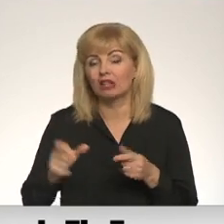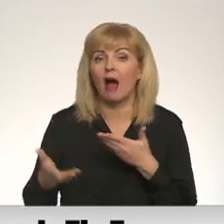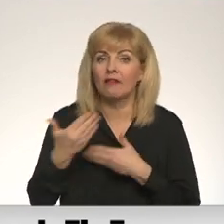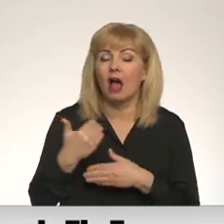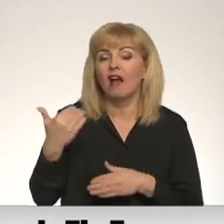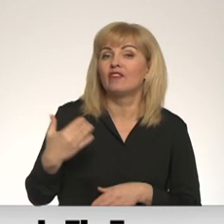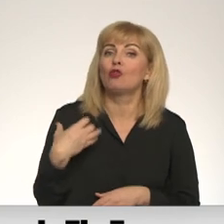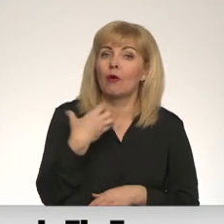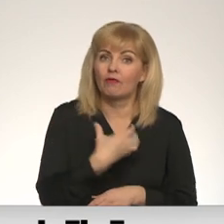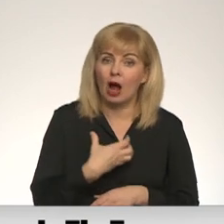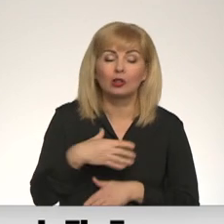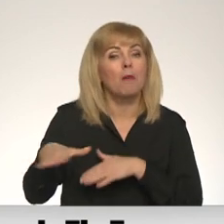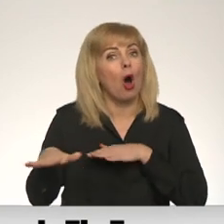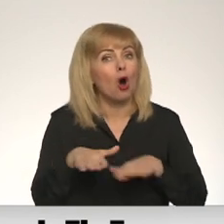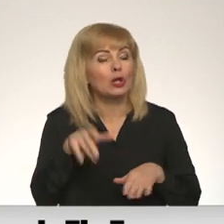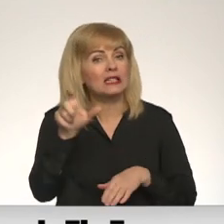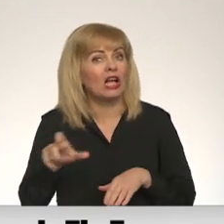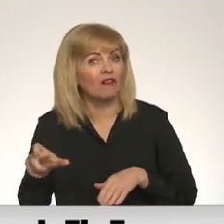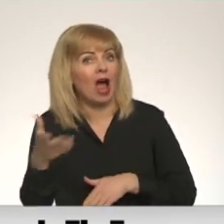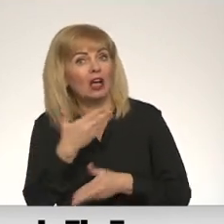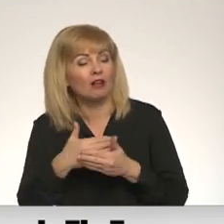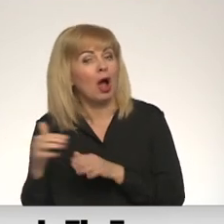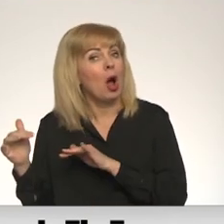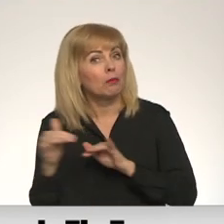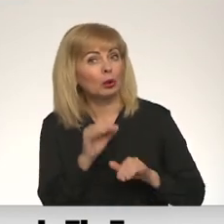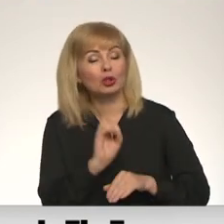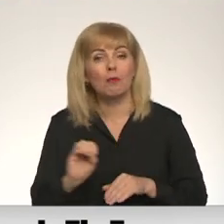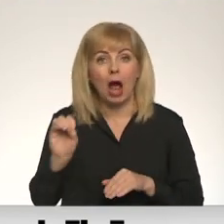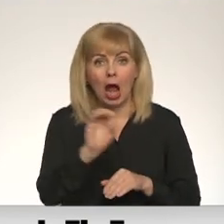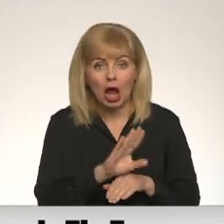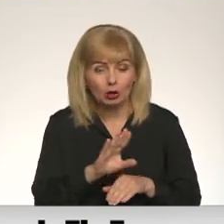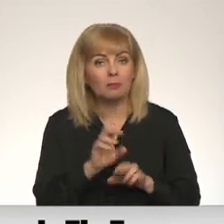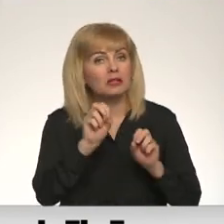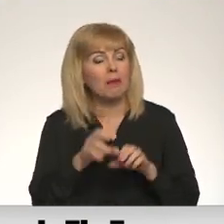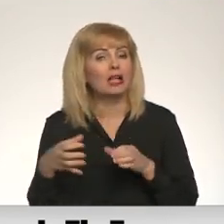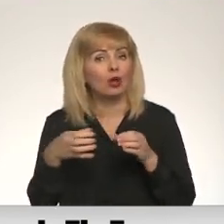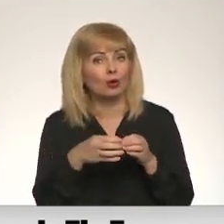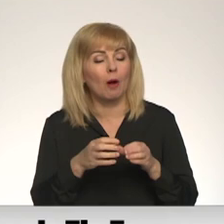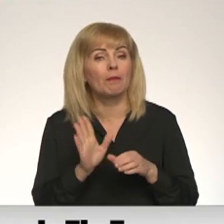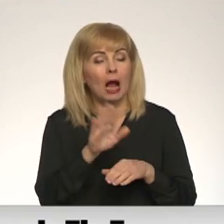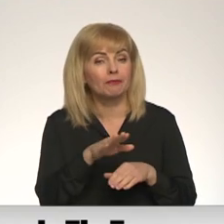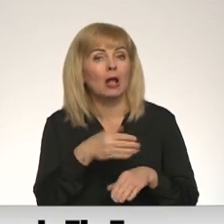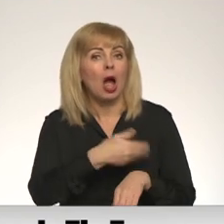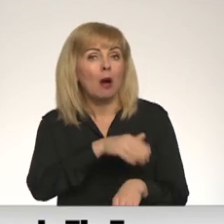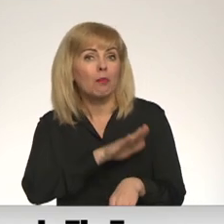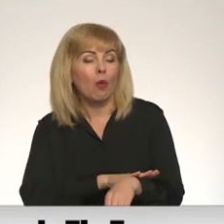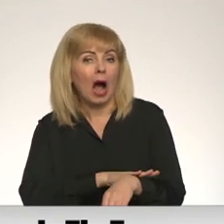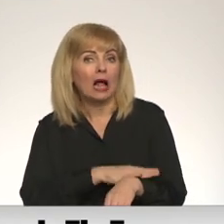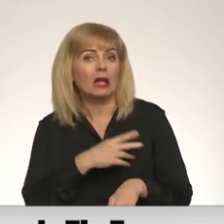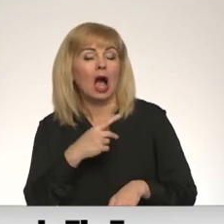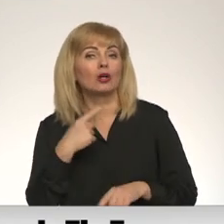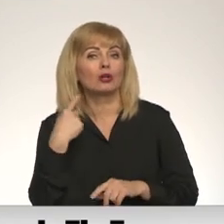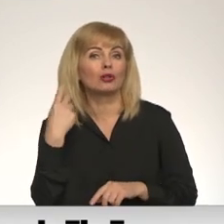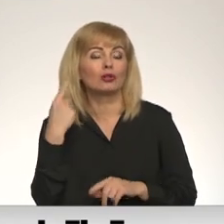vajadzībām, organizēt cilvēku ar invaliditāti plūsmu Eiropā, novirzot grupas, kas ieplūs Polijas un Slovākijas pierobežā uz citām